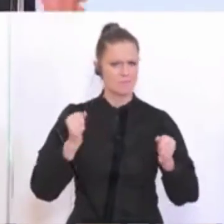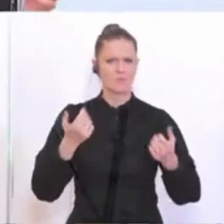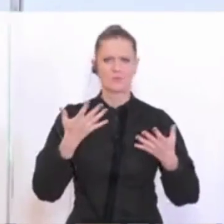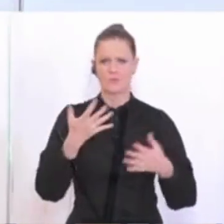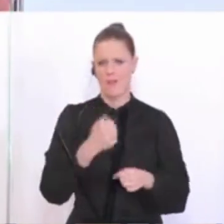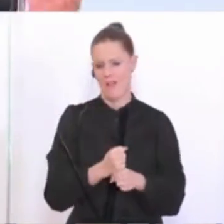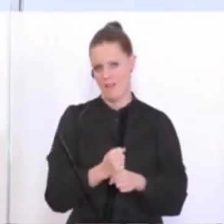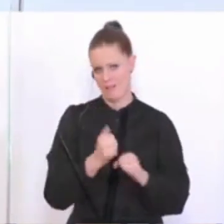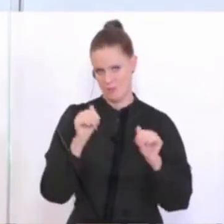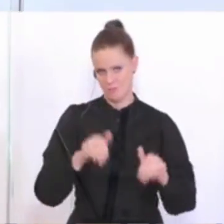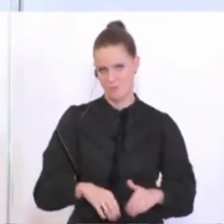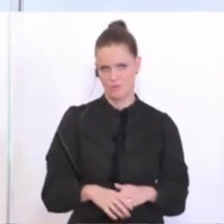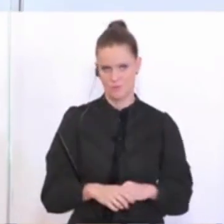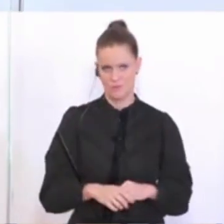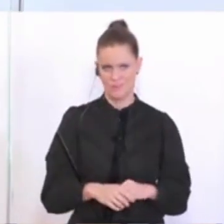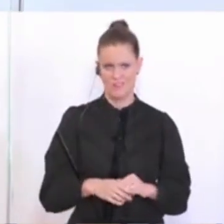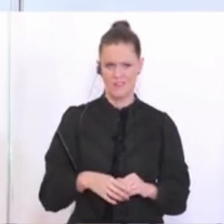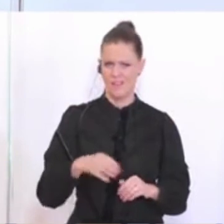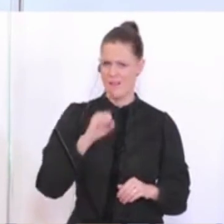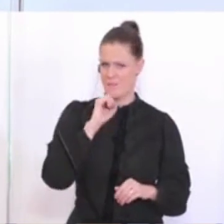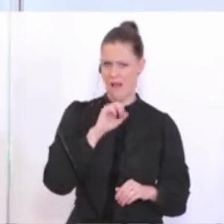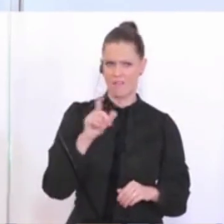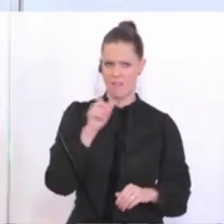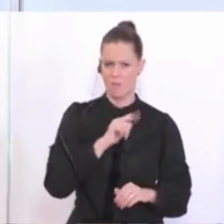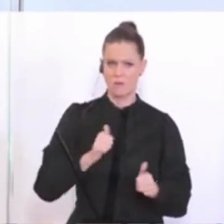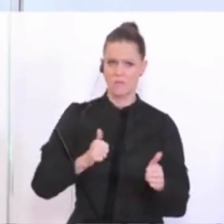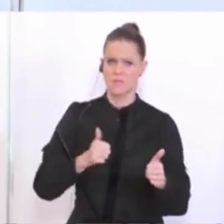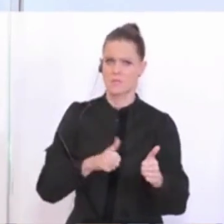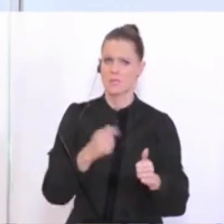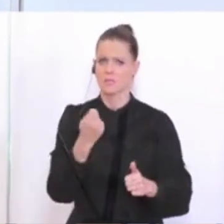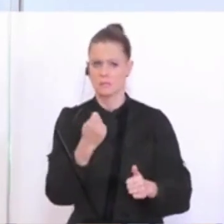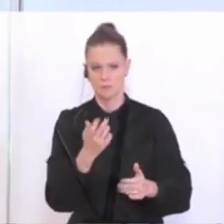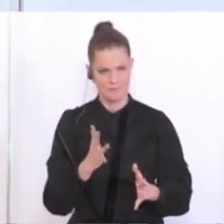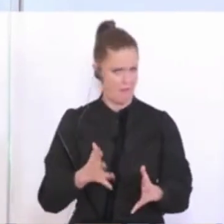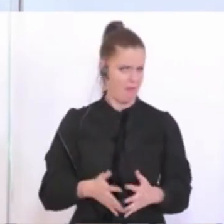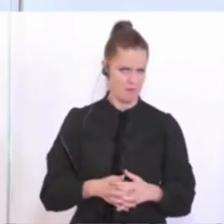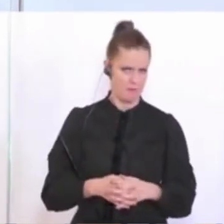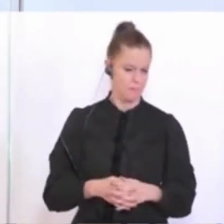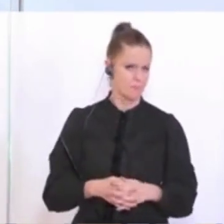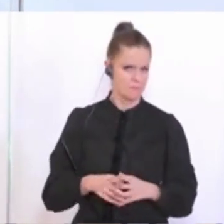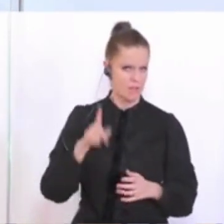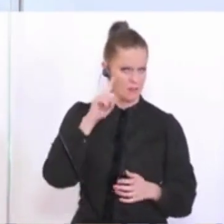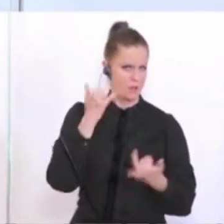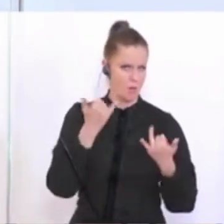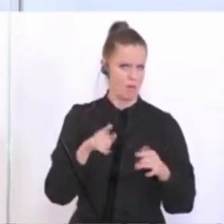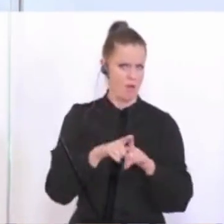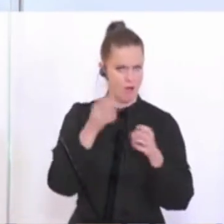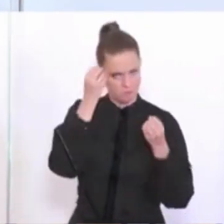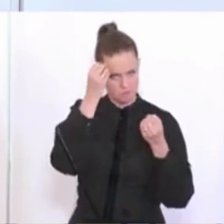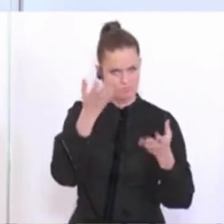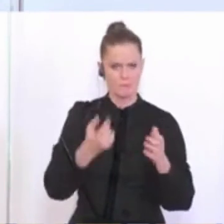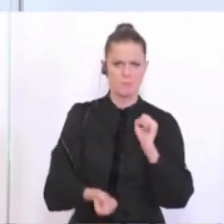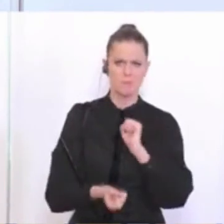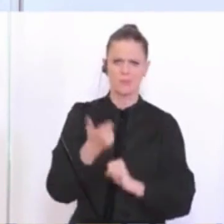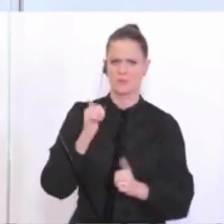ohne dass wir gleich immer mit einem Polizisten hinterher schauen müssen. Ich glaube, das ist heute glaube ich auch eine Botschaft, gerade im Sport.